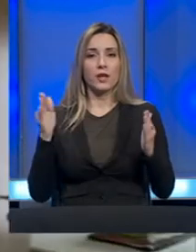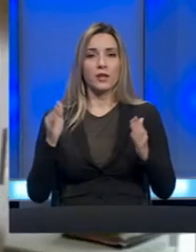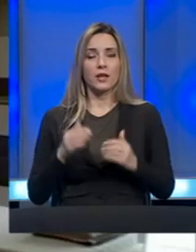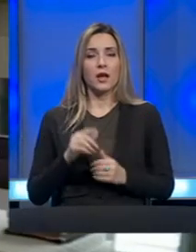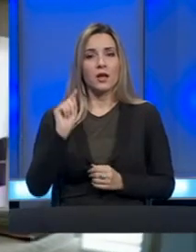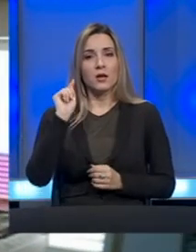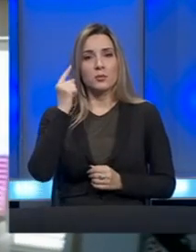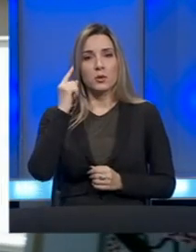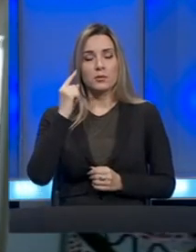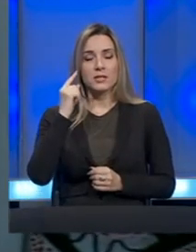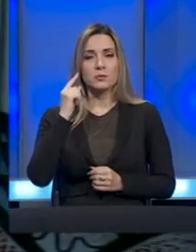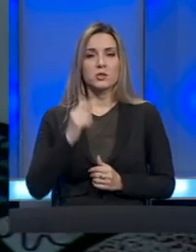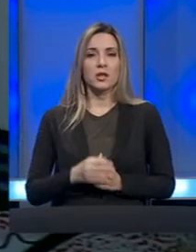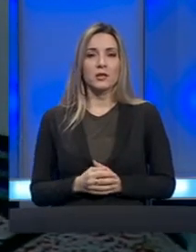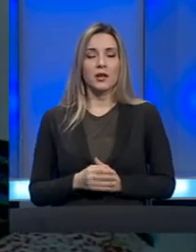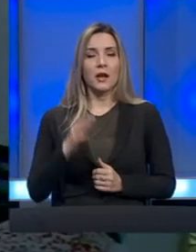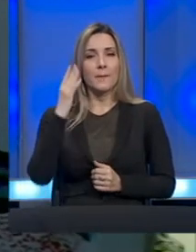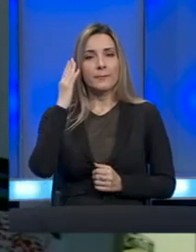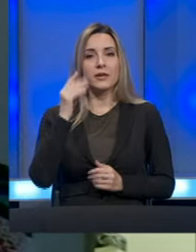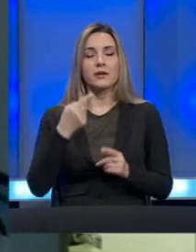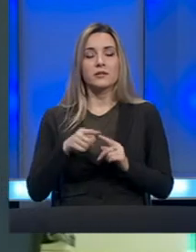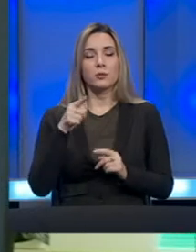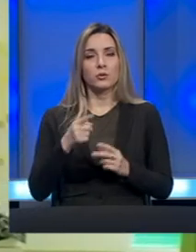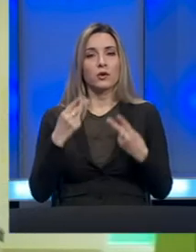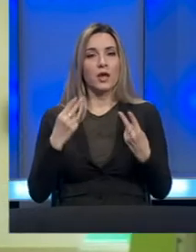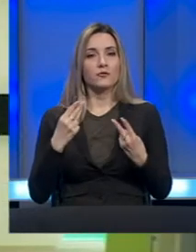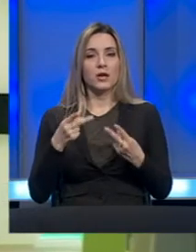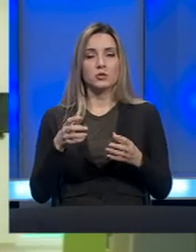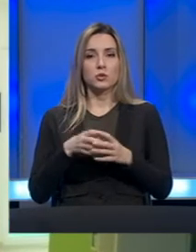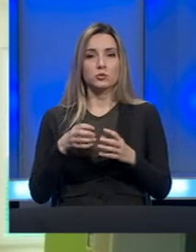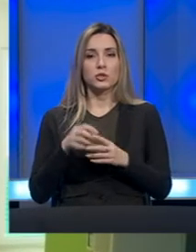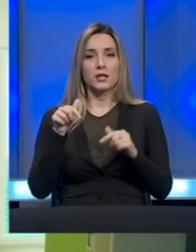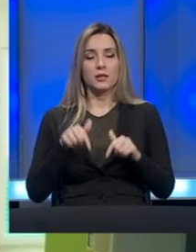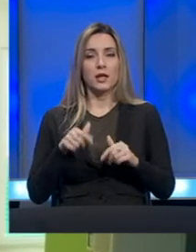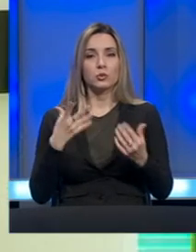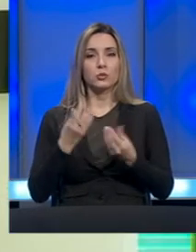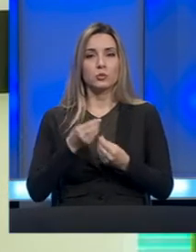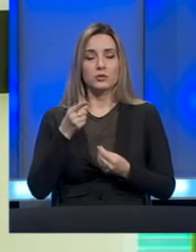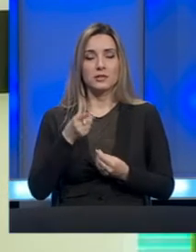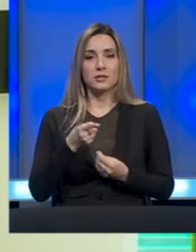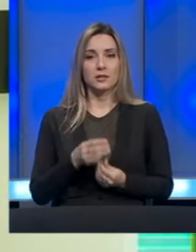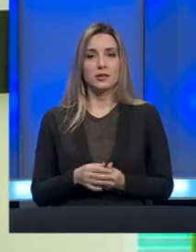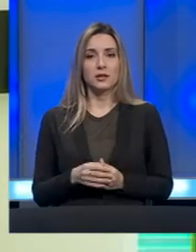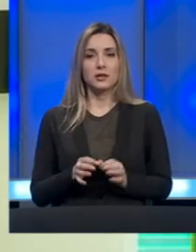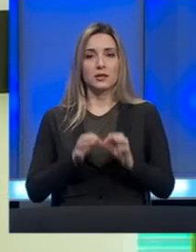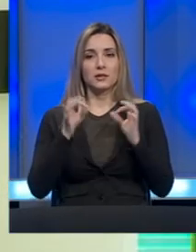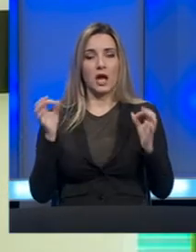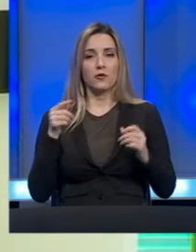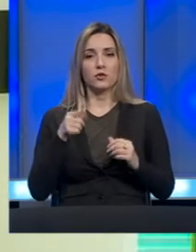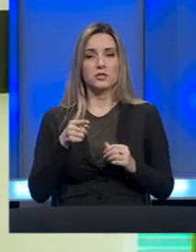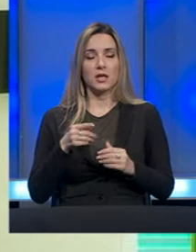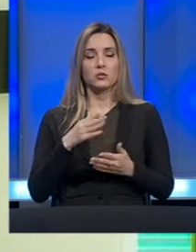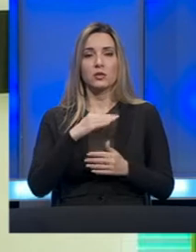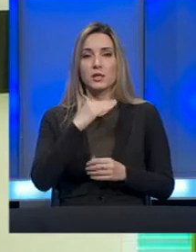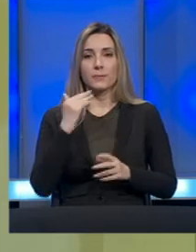promišljanja, razmišljanja, brige i zato je vrlo važno u druženju da je tu uzni javnost, da je tu i